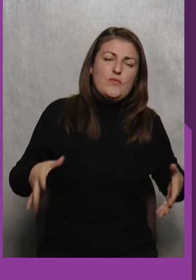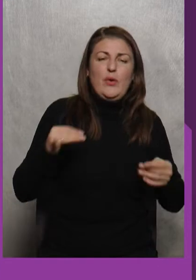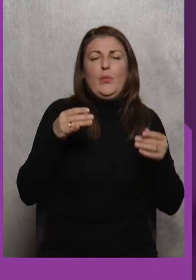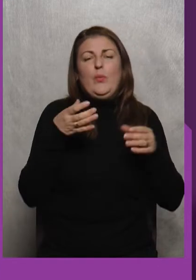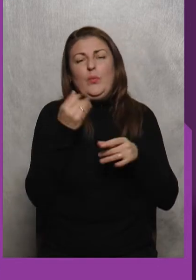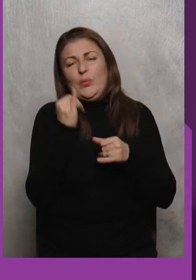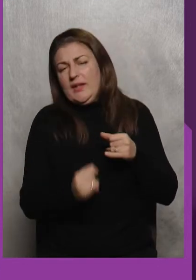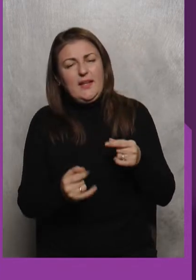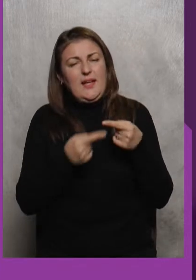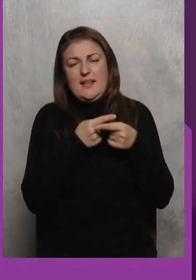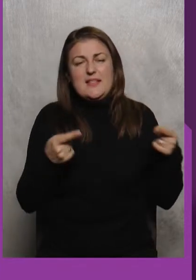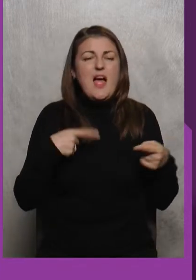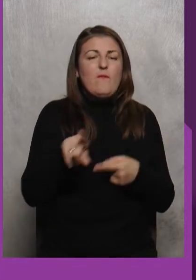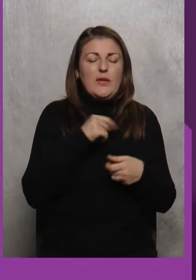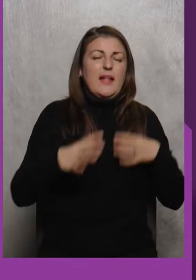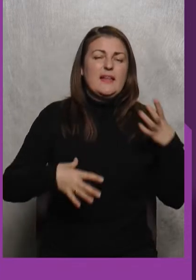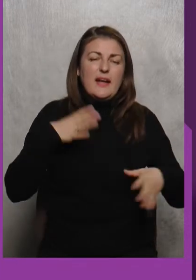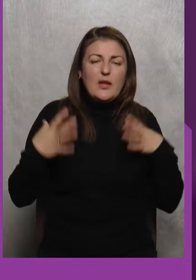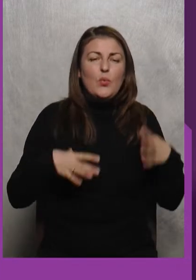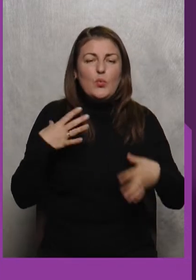Я Вони тренуються